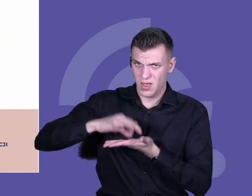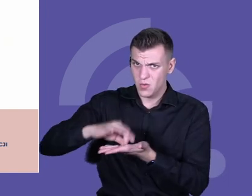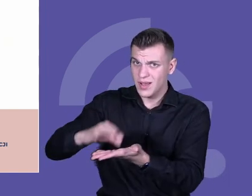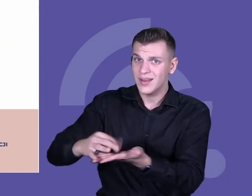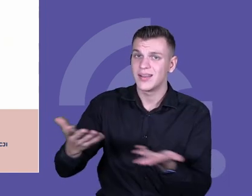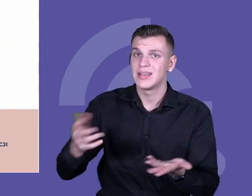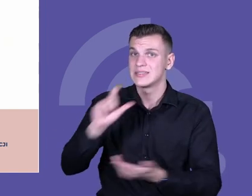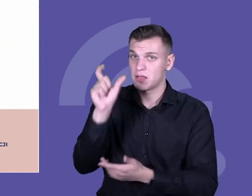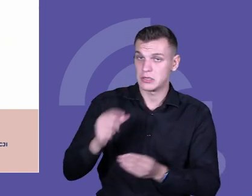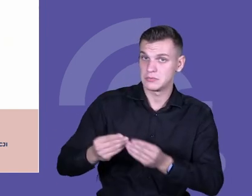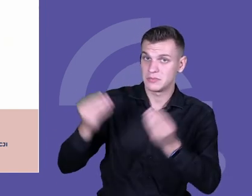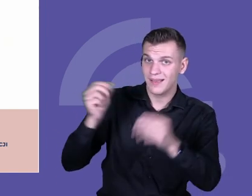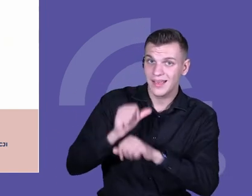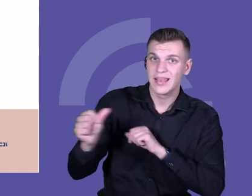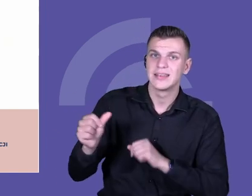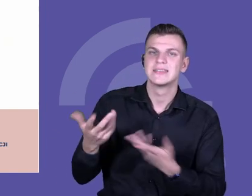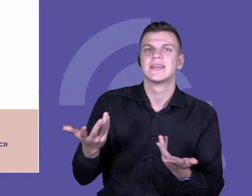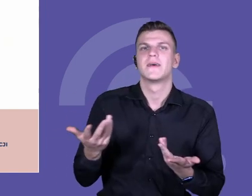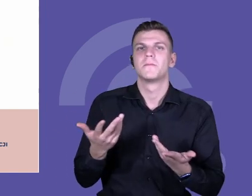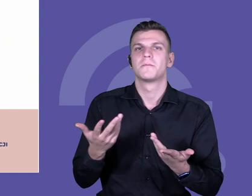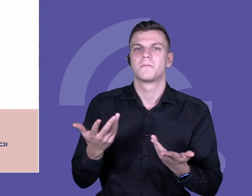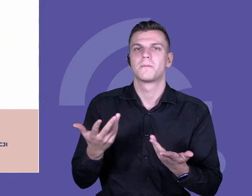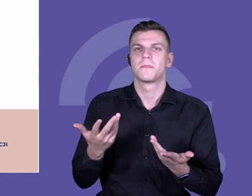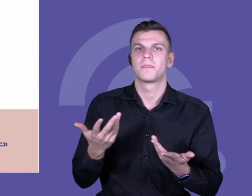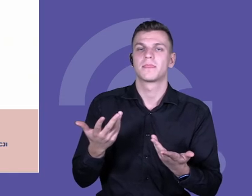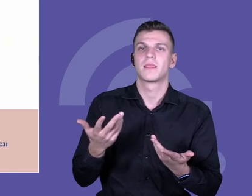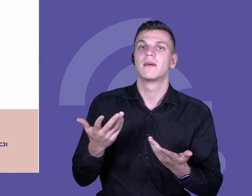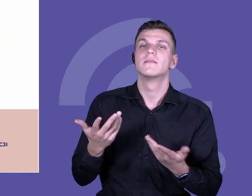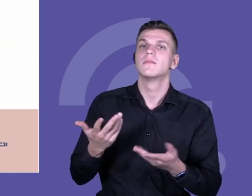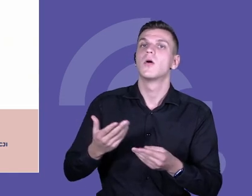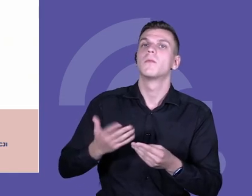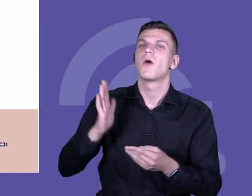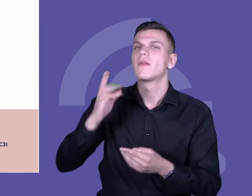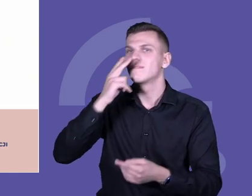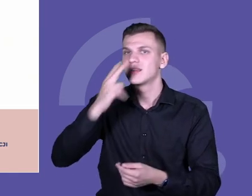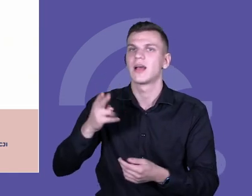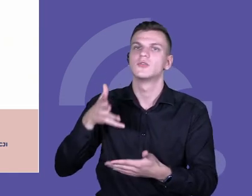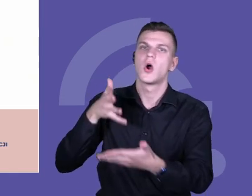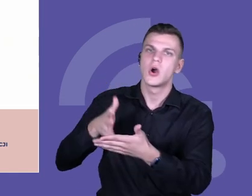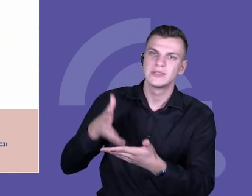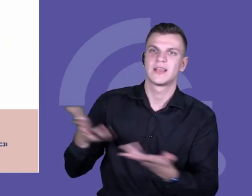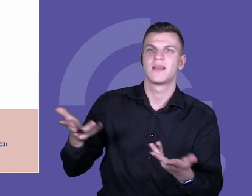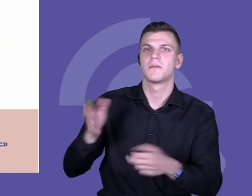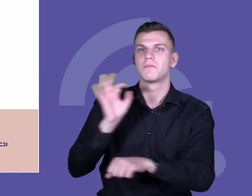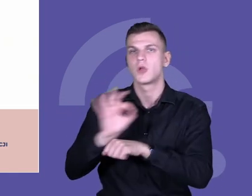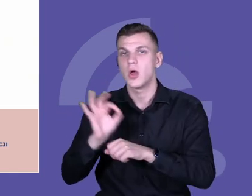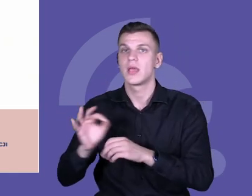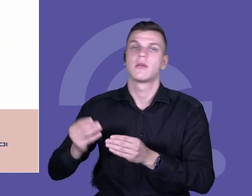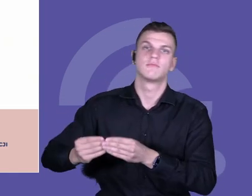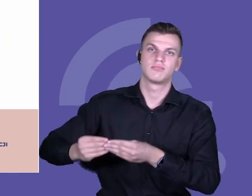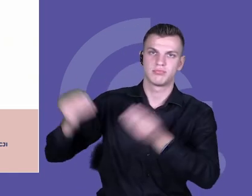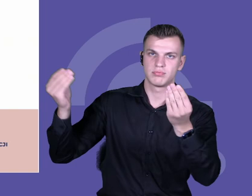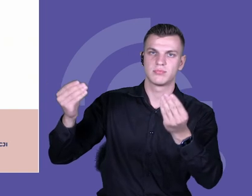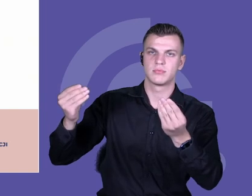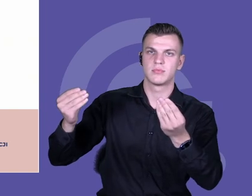usprawniania poprzez rozwijanie ocen, programów i możemy usprawnić kształcenie